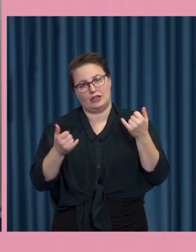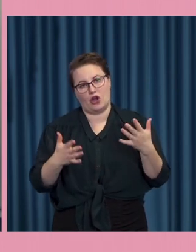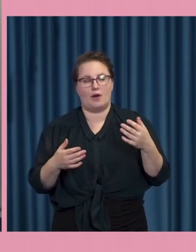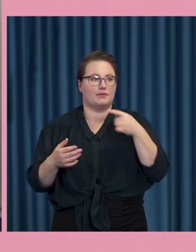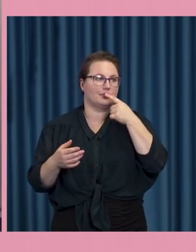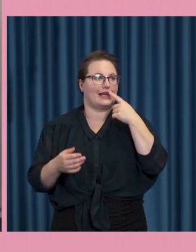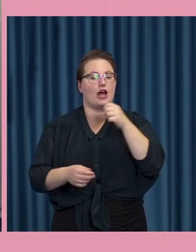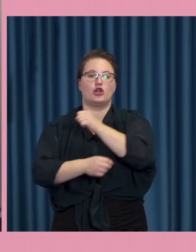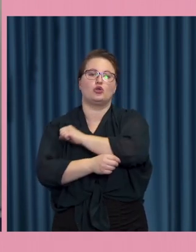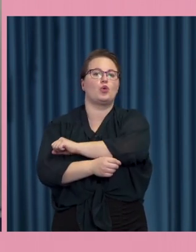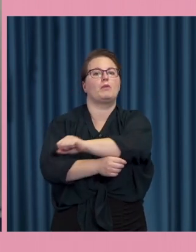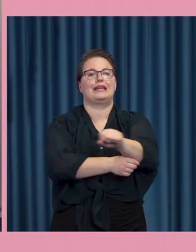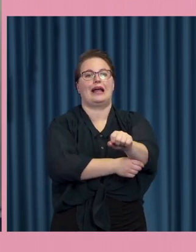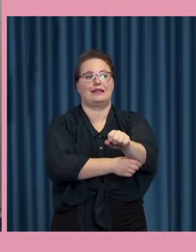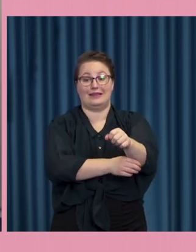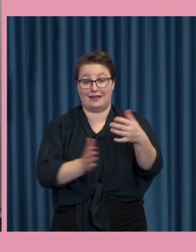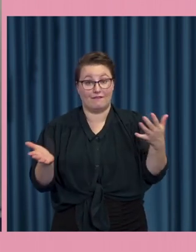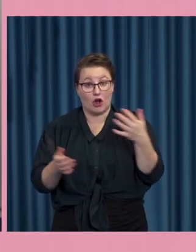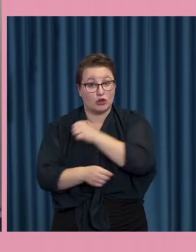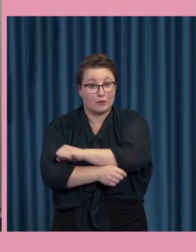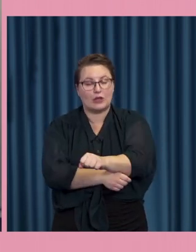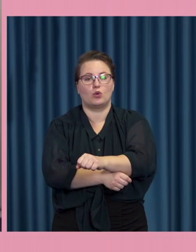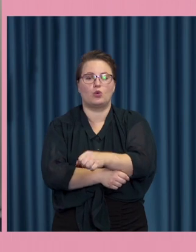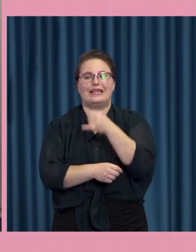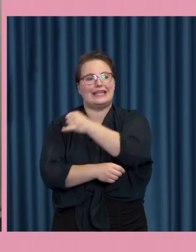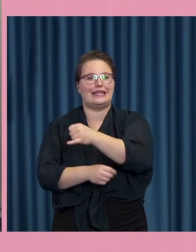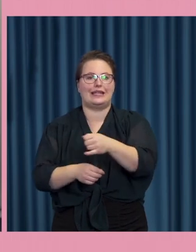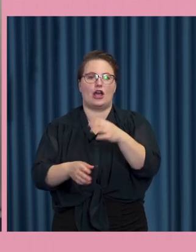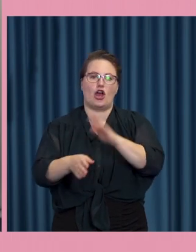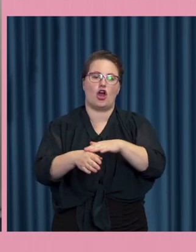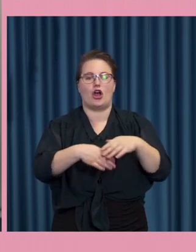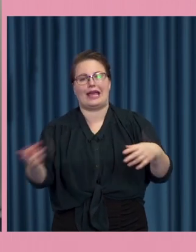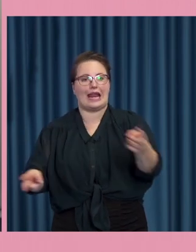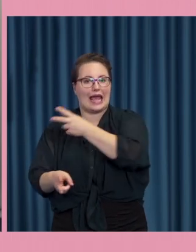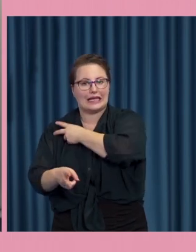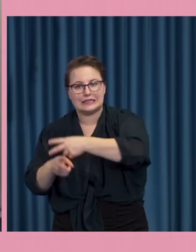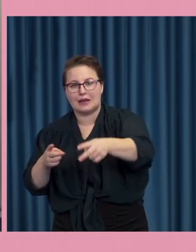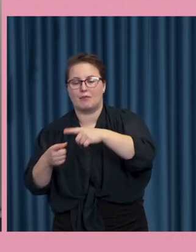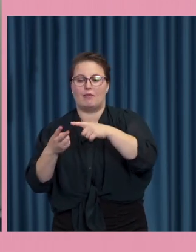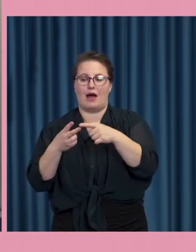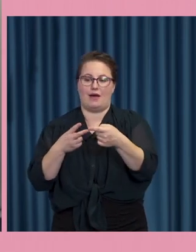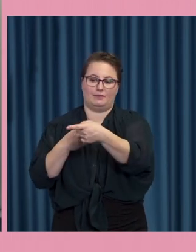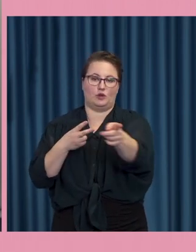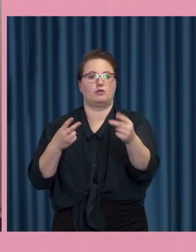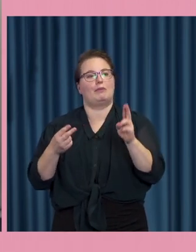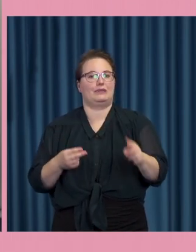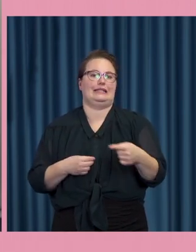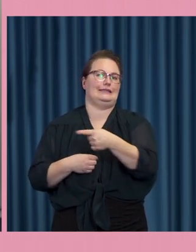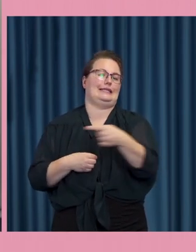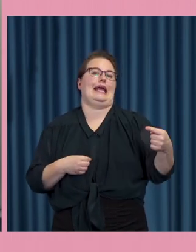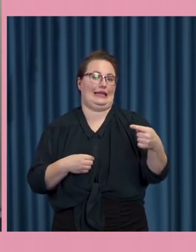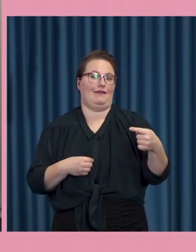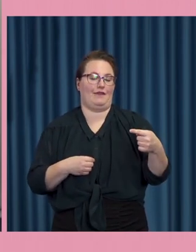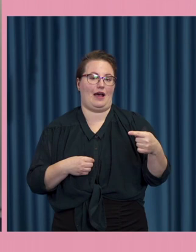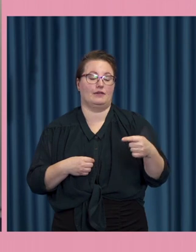de högerextrema och de som är negativa till de traditionella medierna men jag var för ett drygt halvår sedan i Taiwan